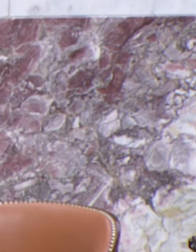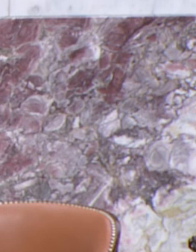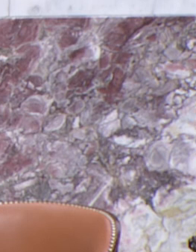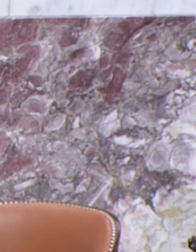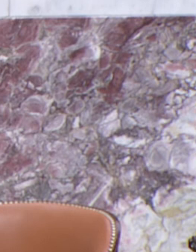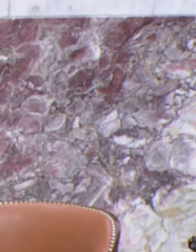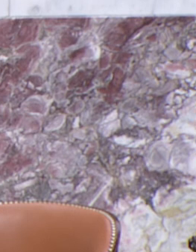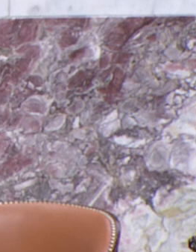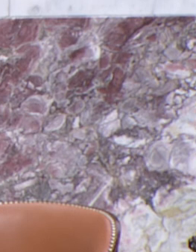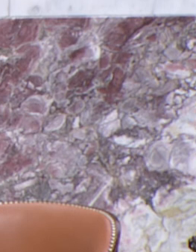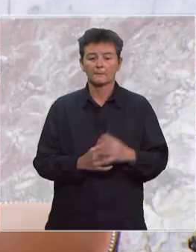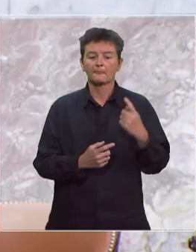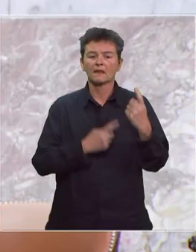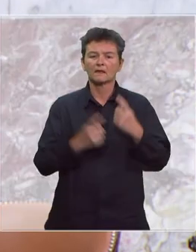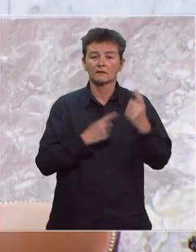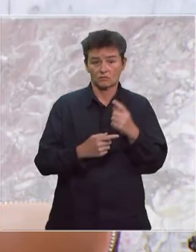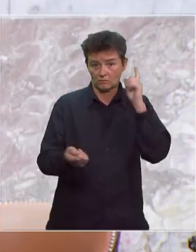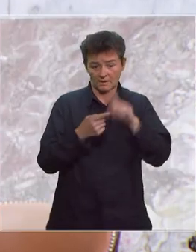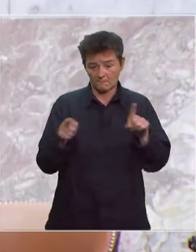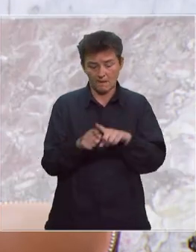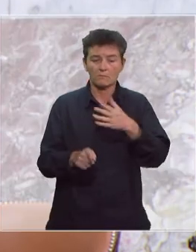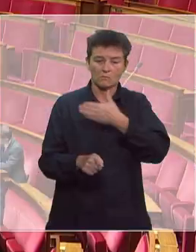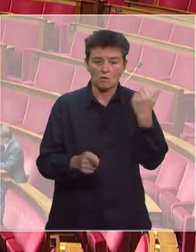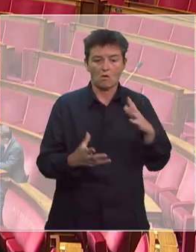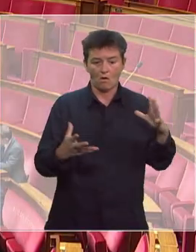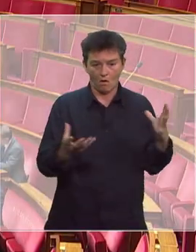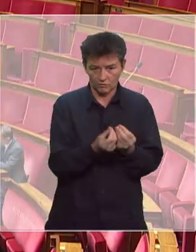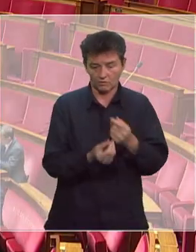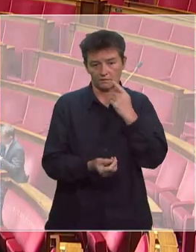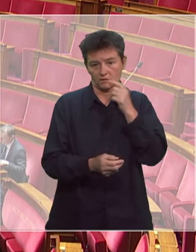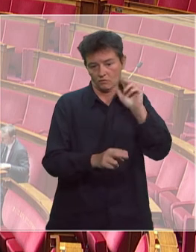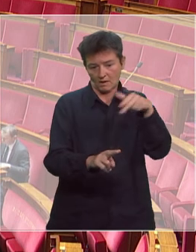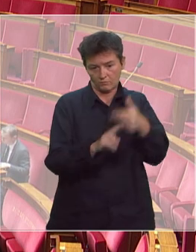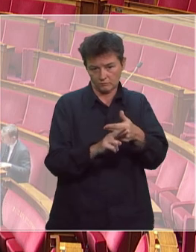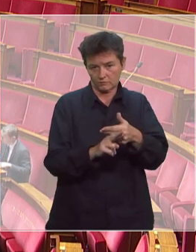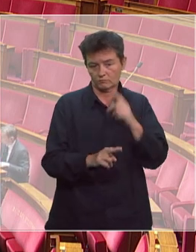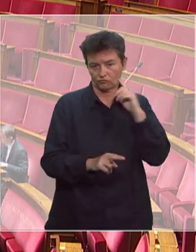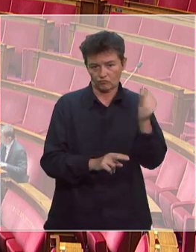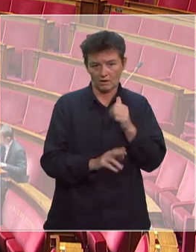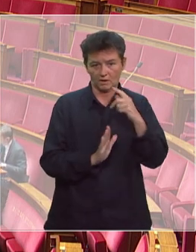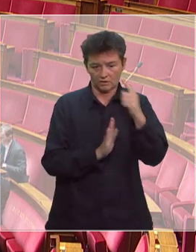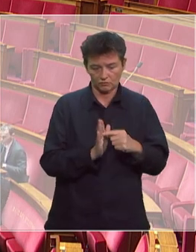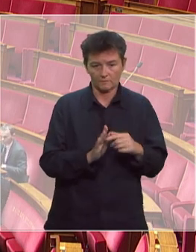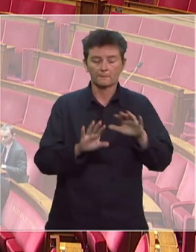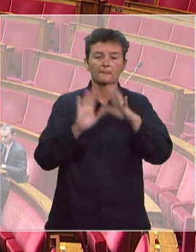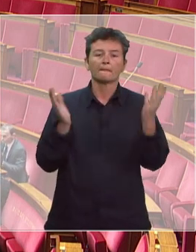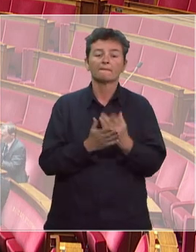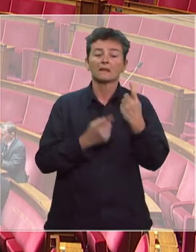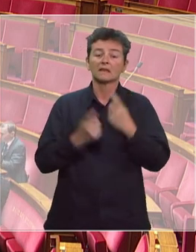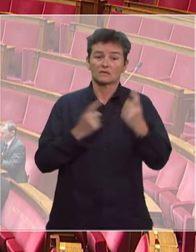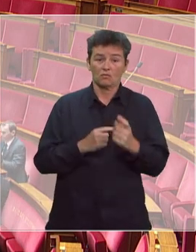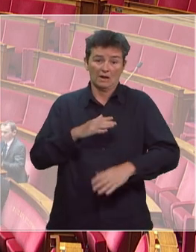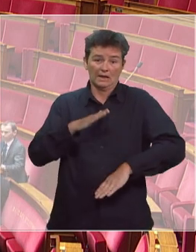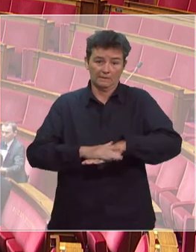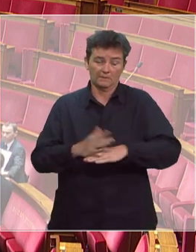Les questions ayant le même thème sont regroupées, chaque question faisant l'objet d'une réponse spécifique. Le nombre de questions est réduit. En